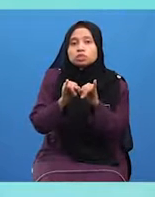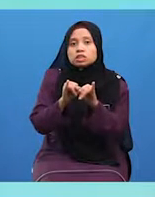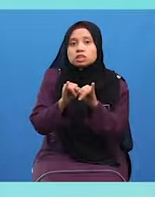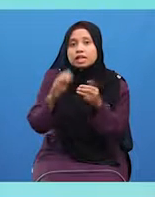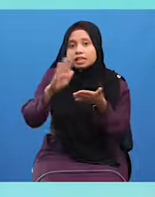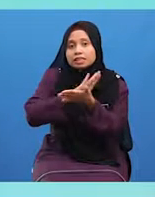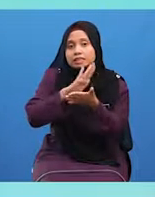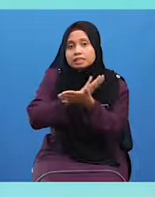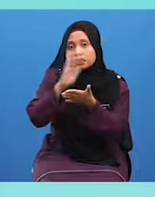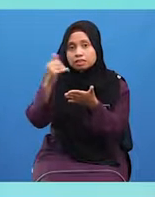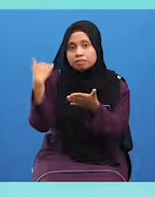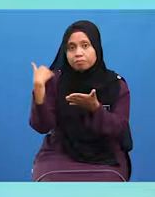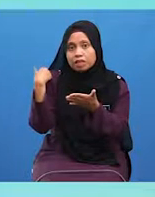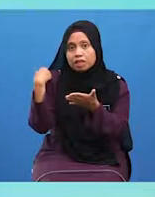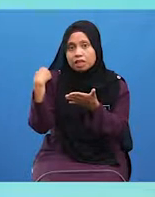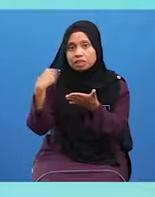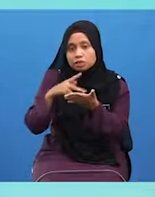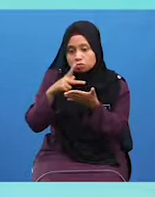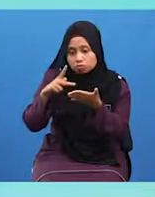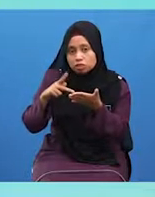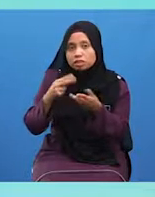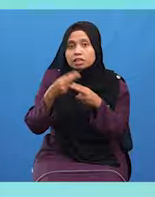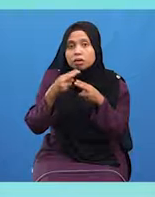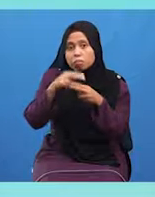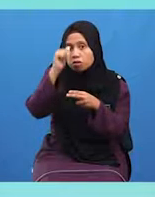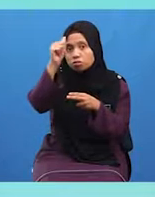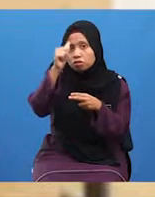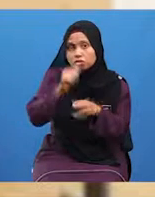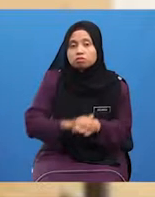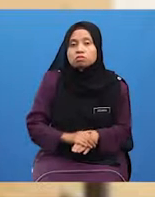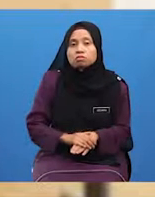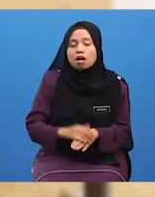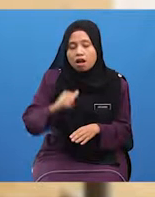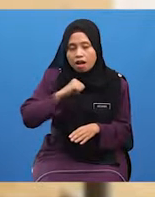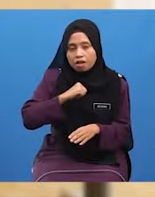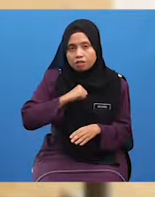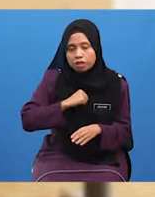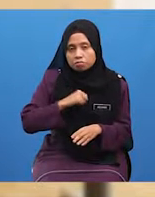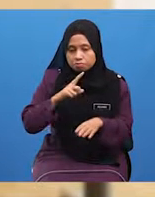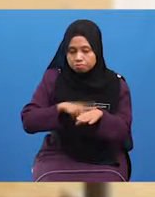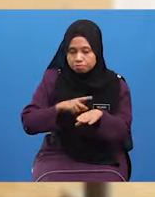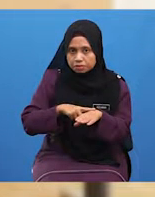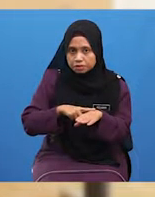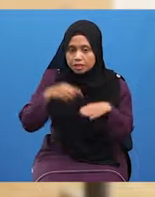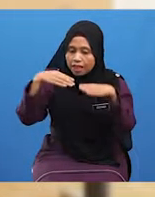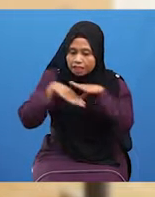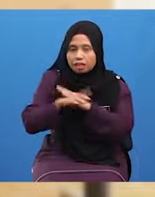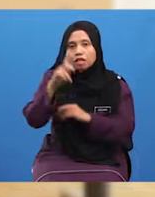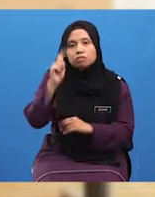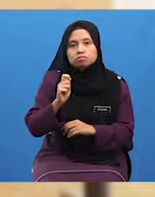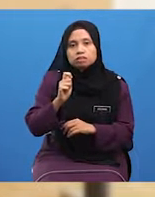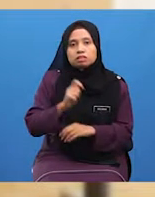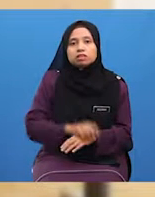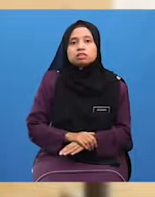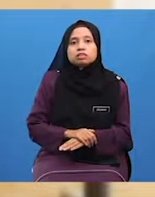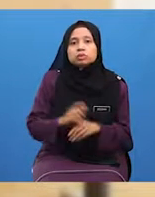Dengan Kertas Kertas Yang Mengandungi Kalimah Allah Adab Semasa Berada Di Dalam